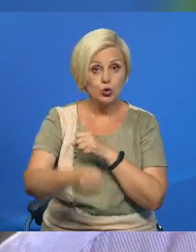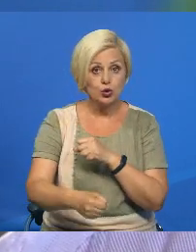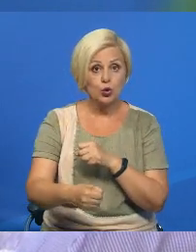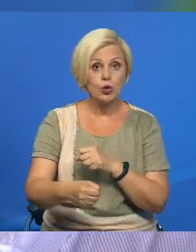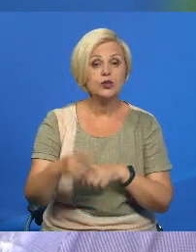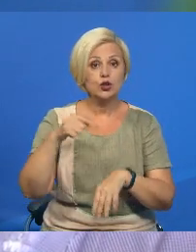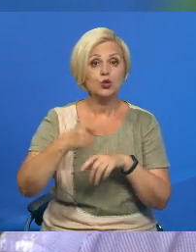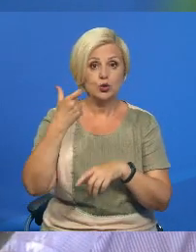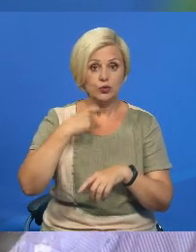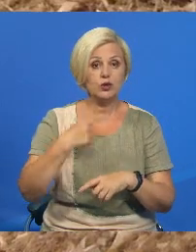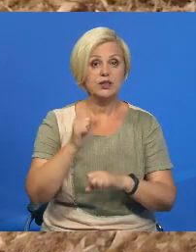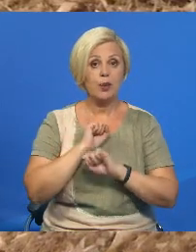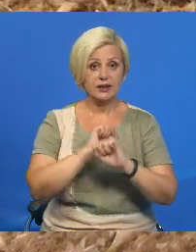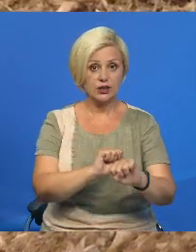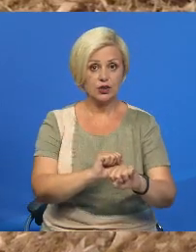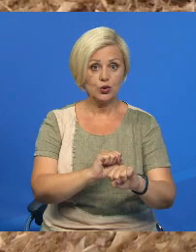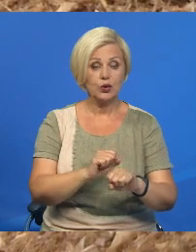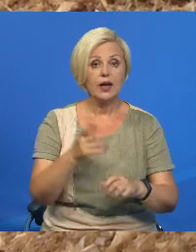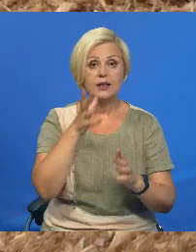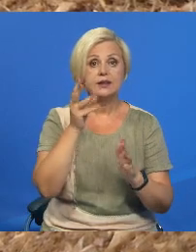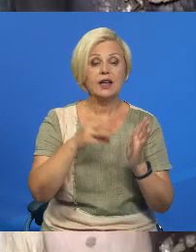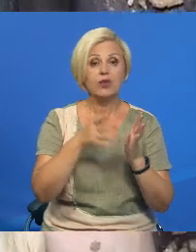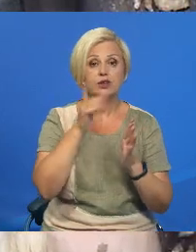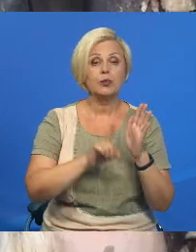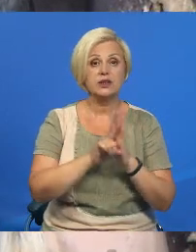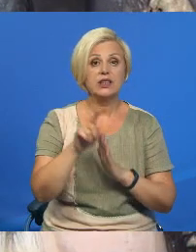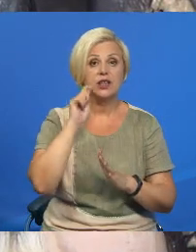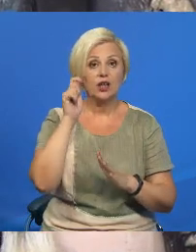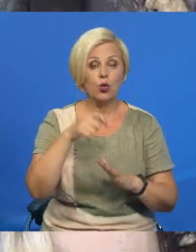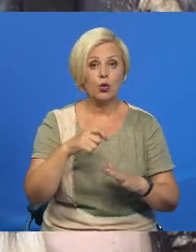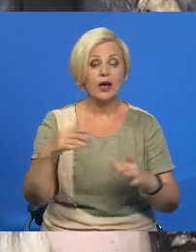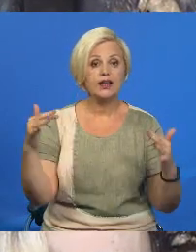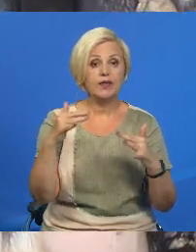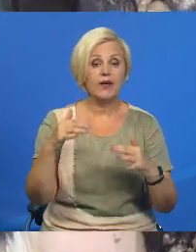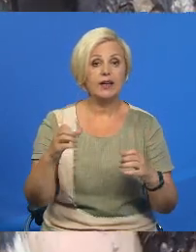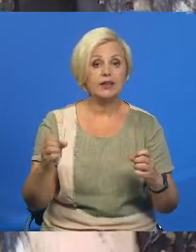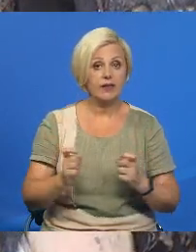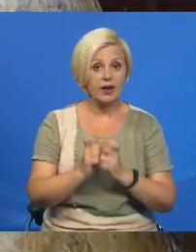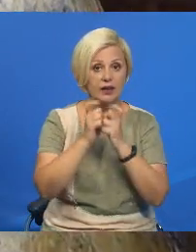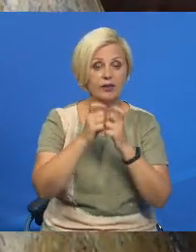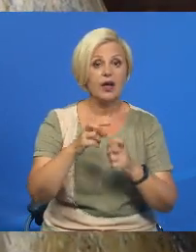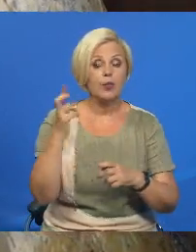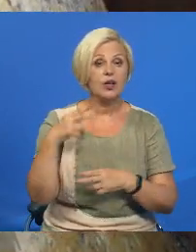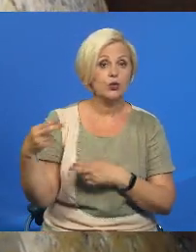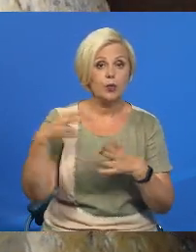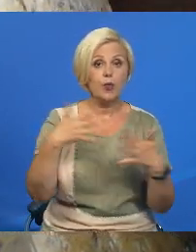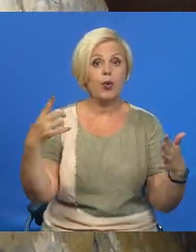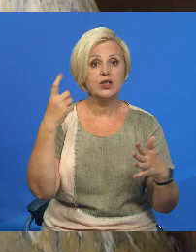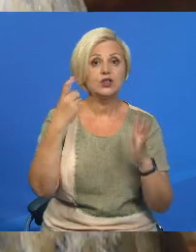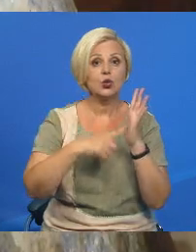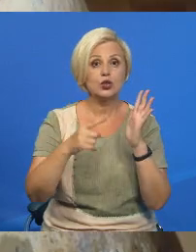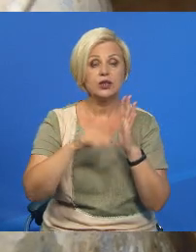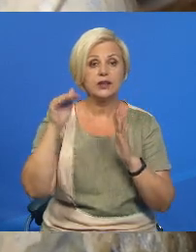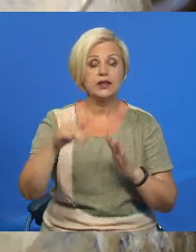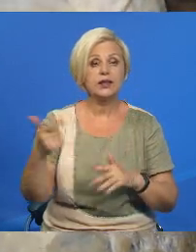он чувствует себя социально защищенным». За восемь годов с початку украинского избройного конфликта в Беларусь прибыли больше за 160 тысяч